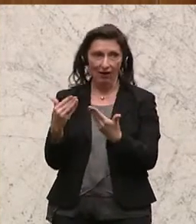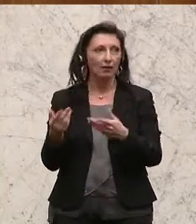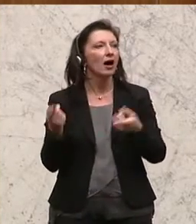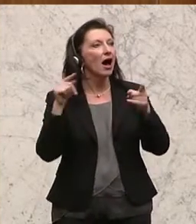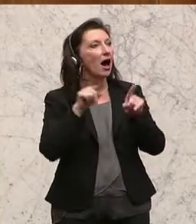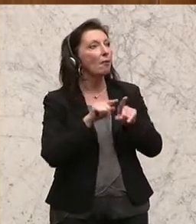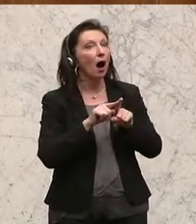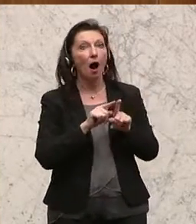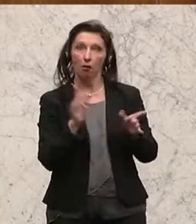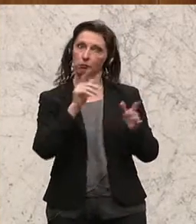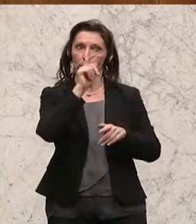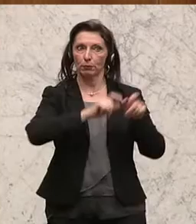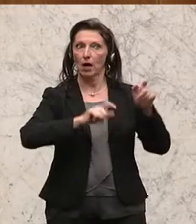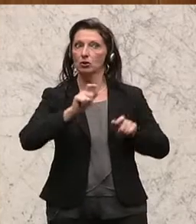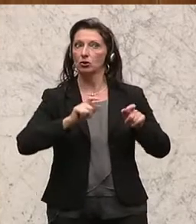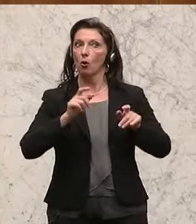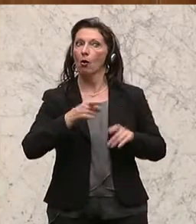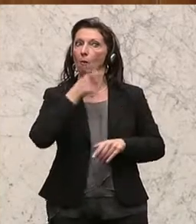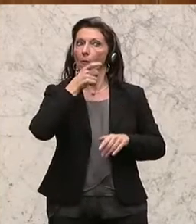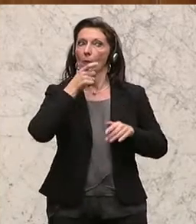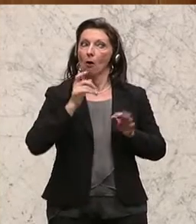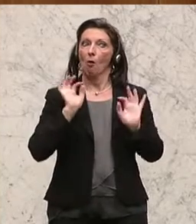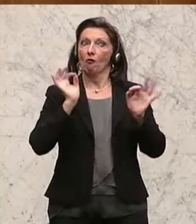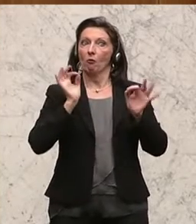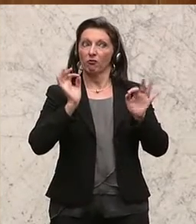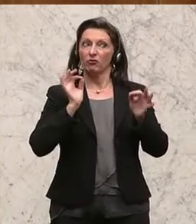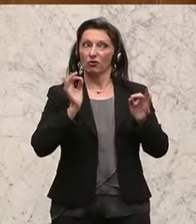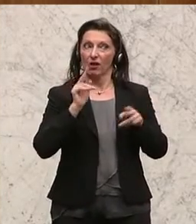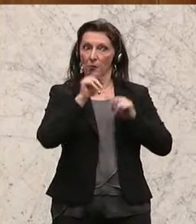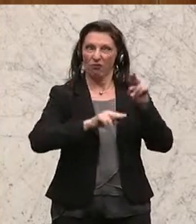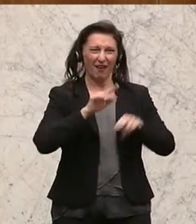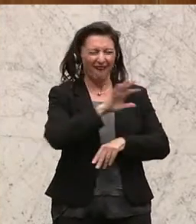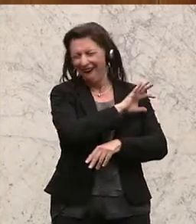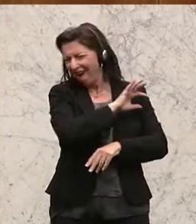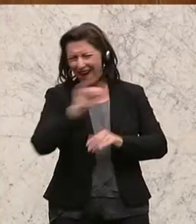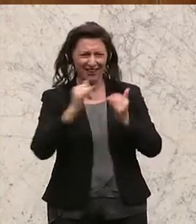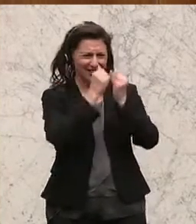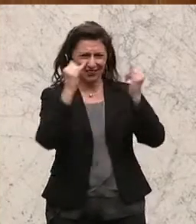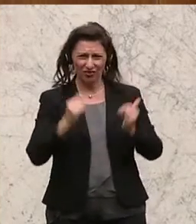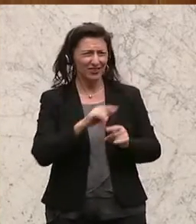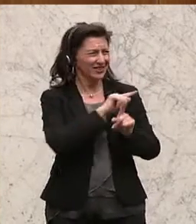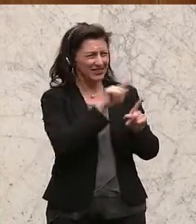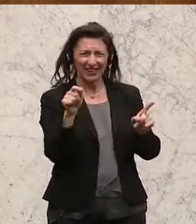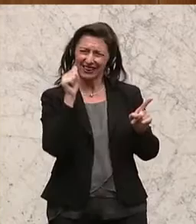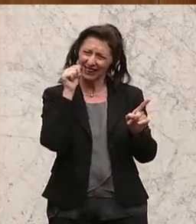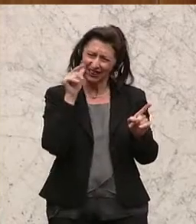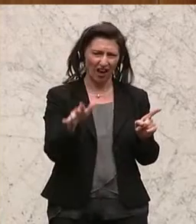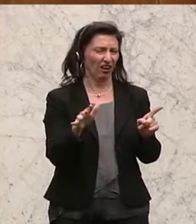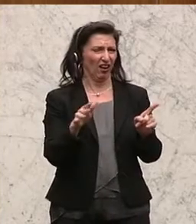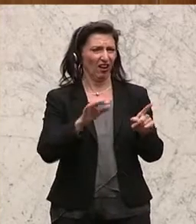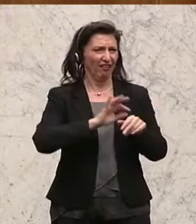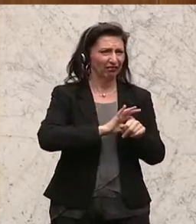auch bei den professionellen Pflegern in allen Einrichtungen. Was Sie da täglich leisten, Tag und Nacht,